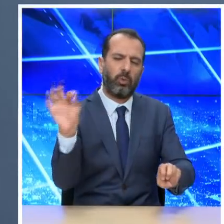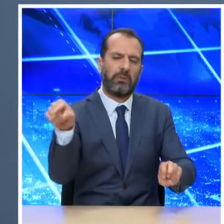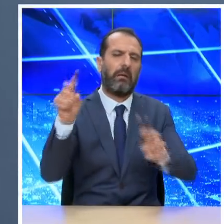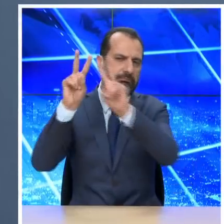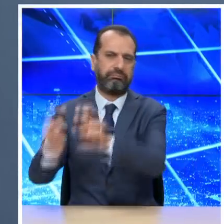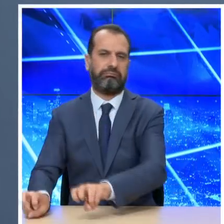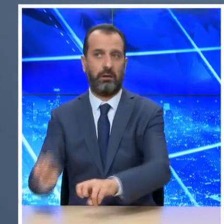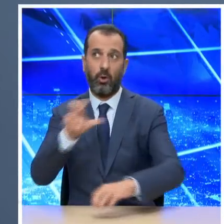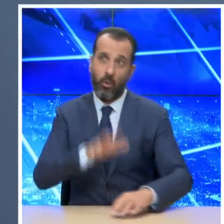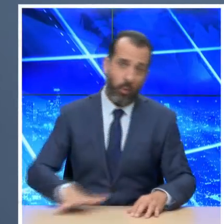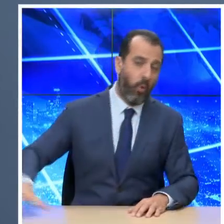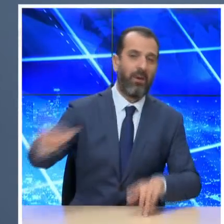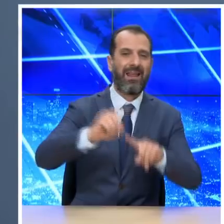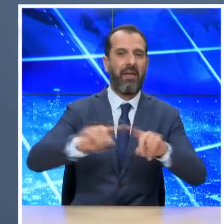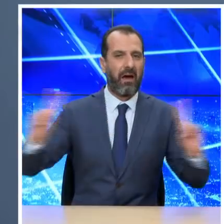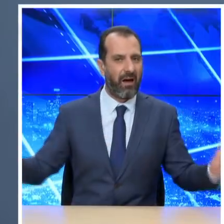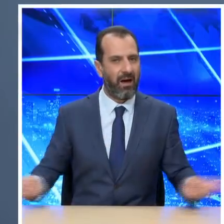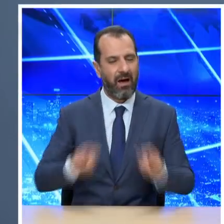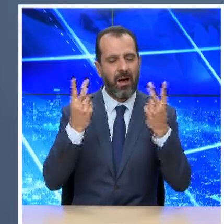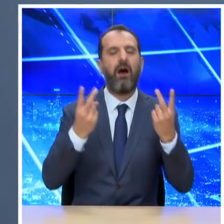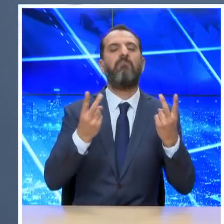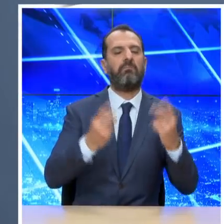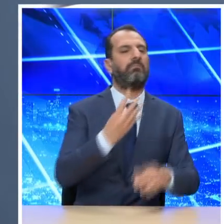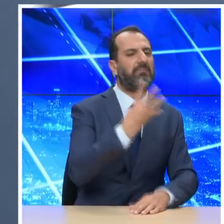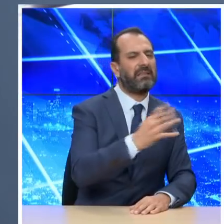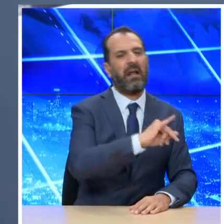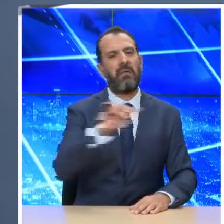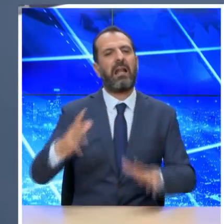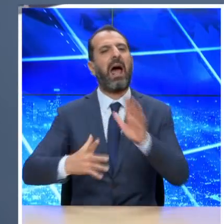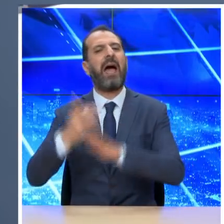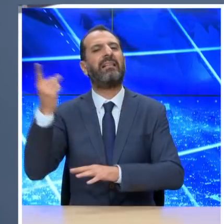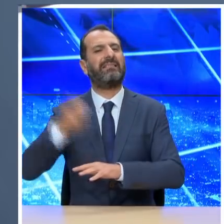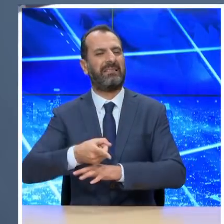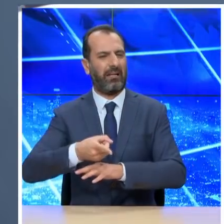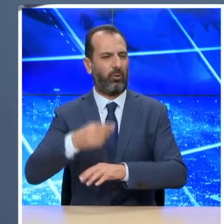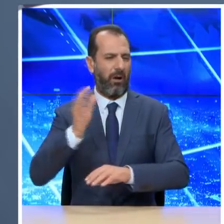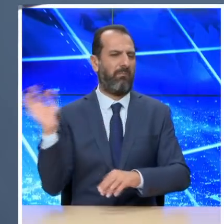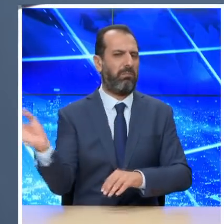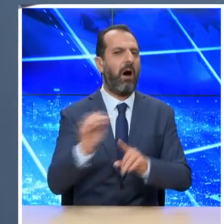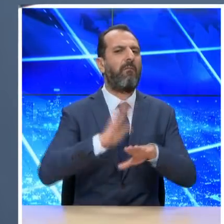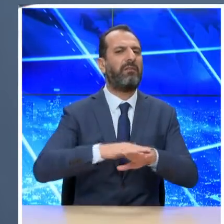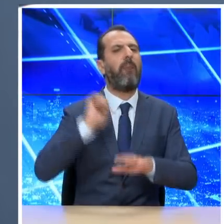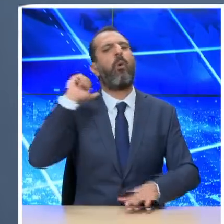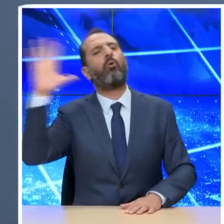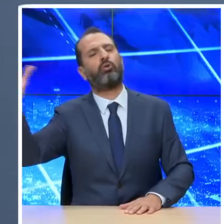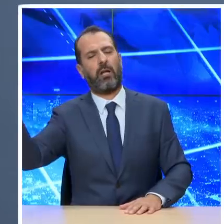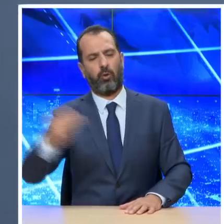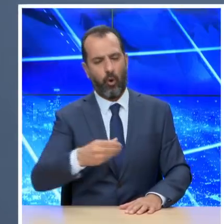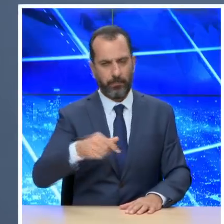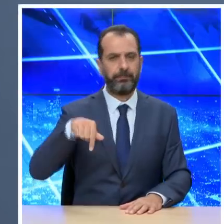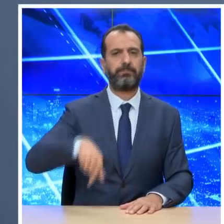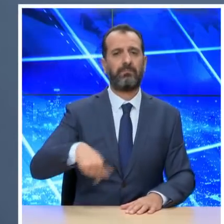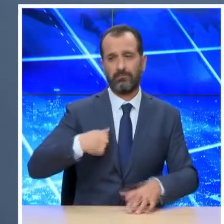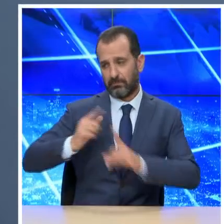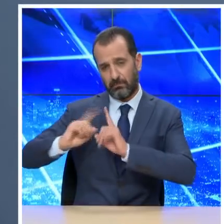πραγματοποιούνται σε όλη τη χώρα, ποσοστό 4 με 11% των κρουσμάτων είναι εισαγόμενα. Γι' αυτό και μετά από σχετική πρόταση και συνεννόηση